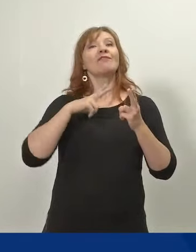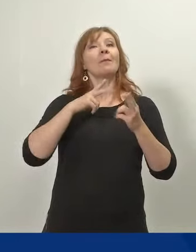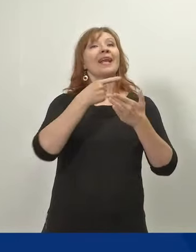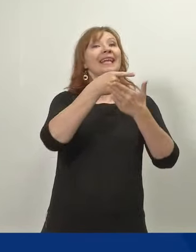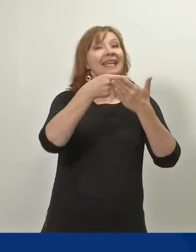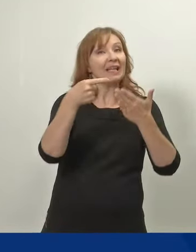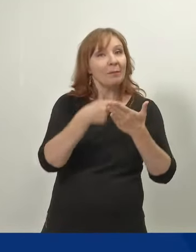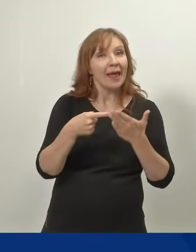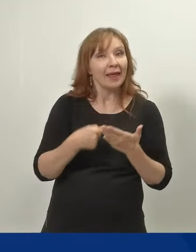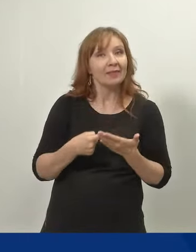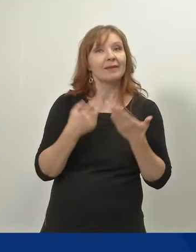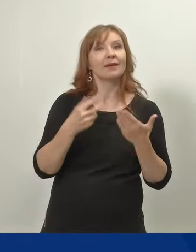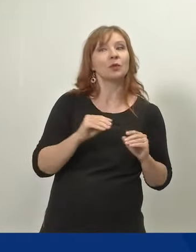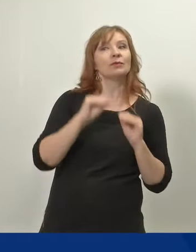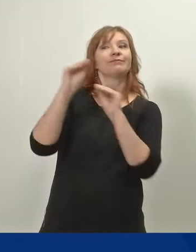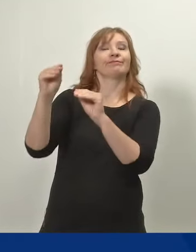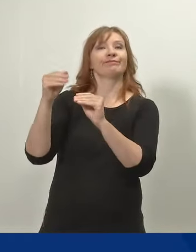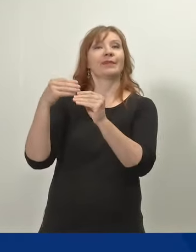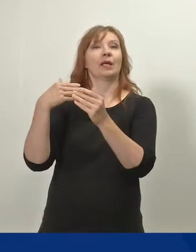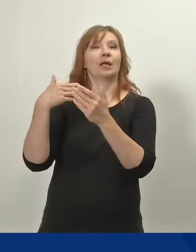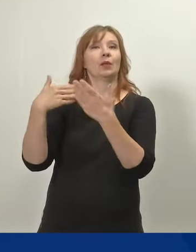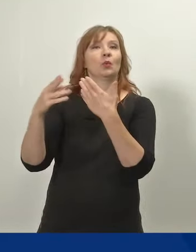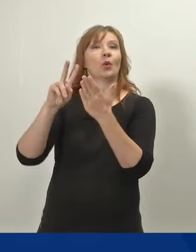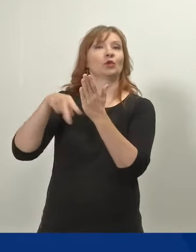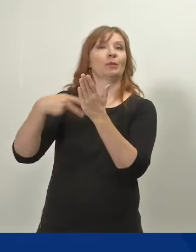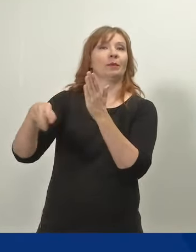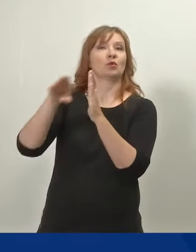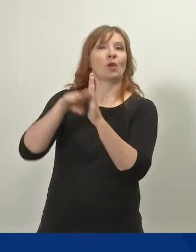esimerkiksi viedään tuonne työsopimuslakiin.